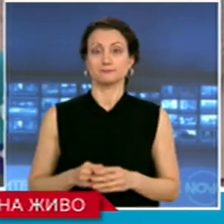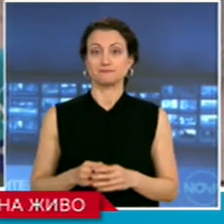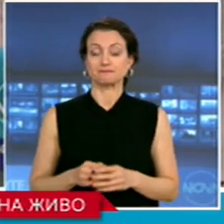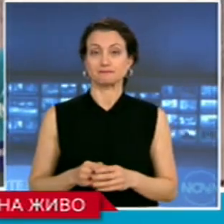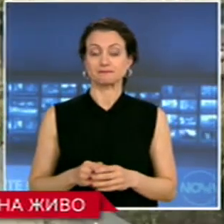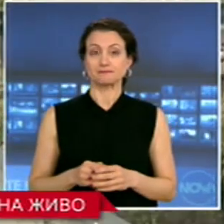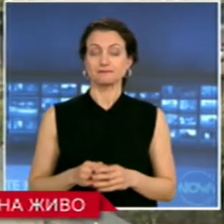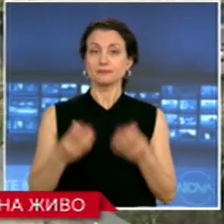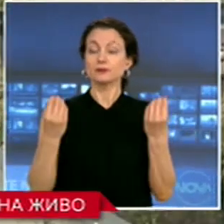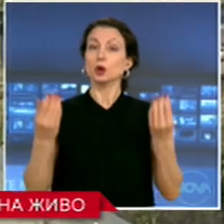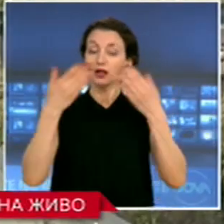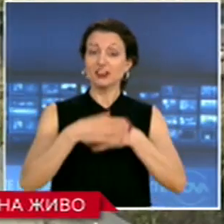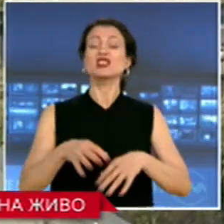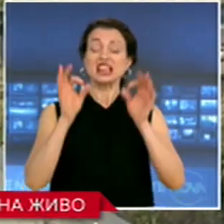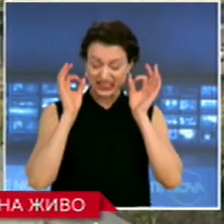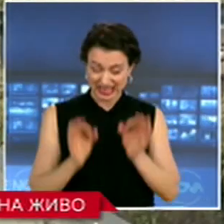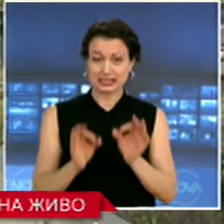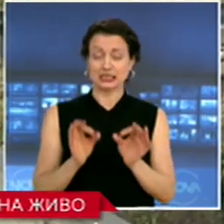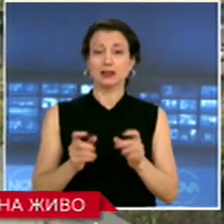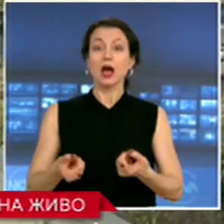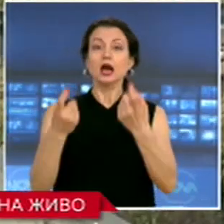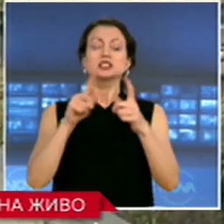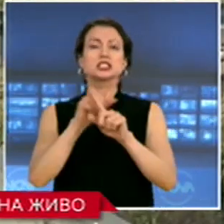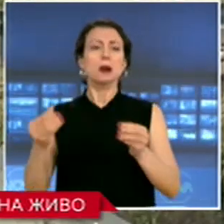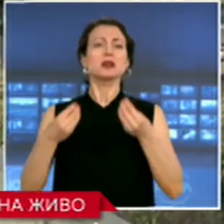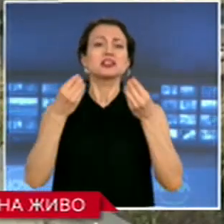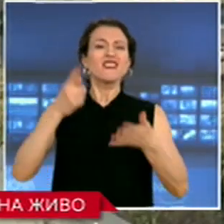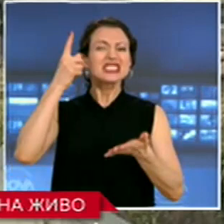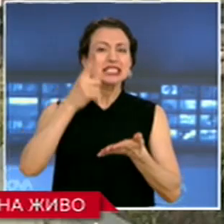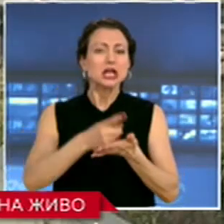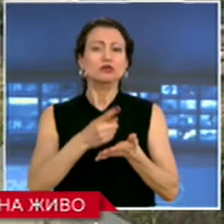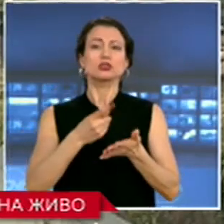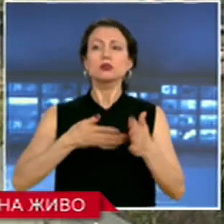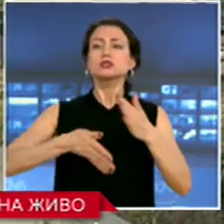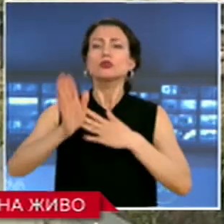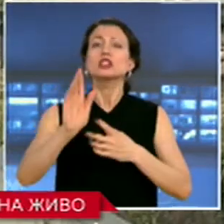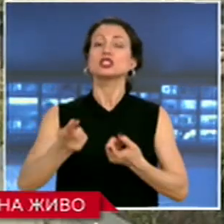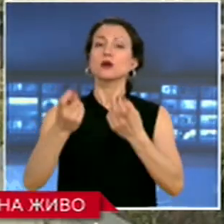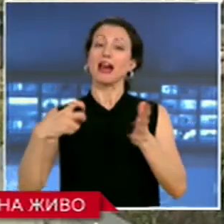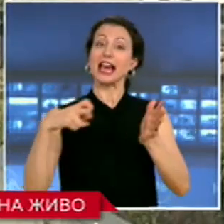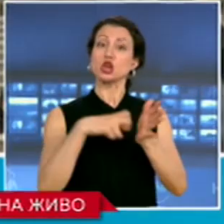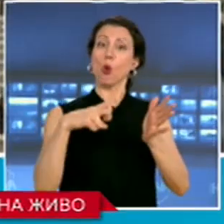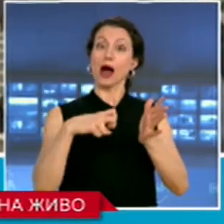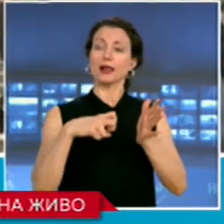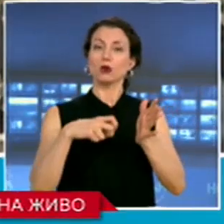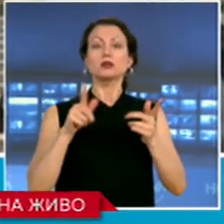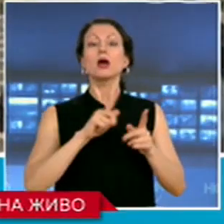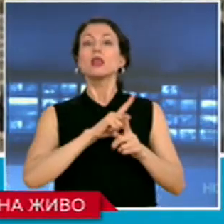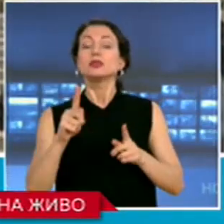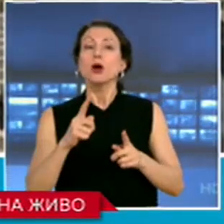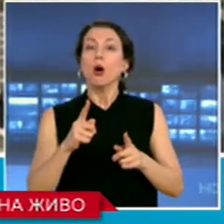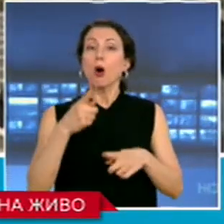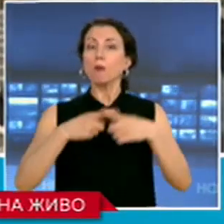Добър вечер. Точно така Гърция няма да издава задължителните, за преминаващите към южната ни сеседка туристи QR-кодове до полнощ на 14